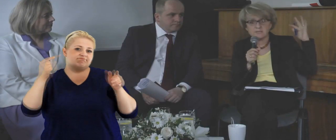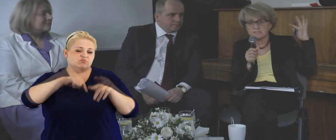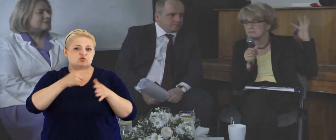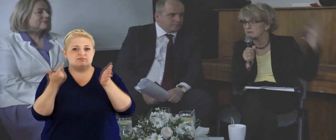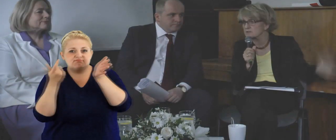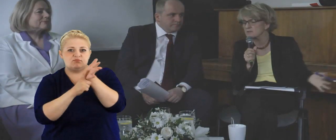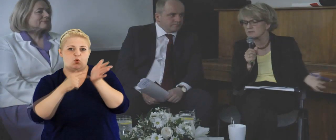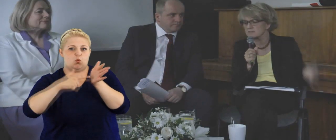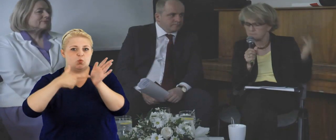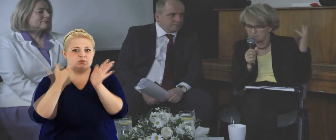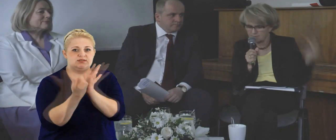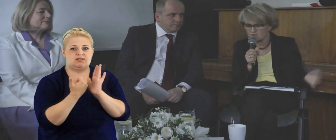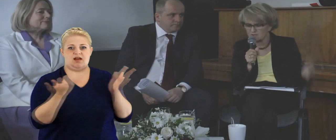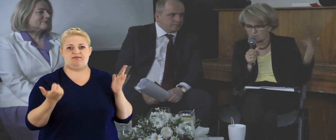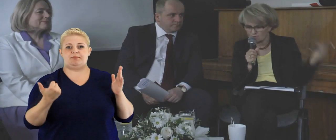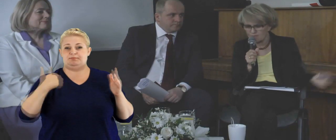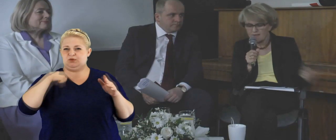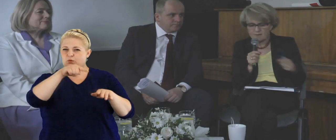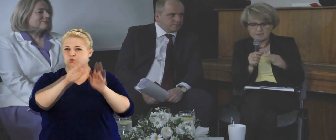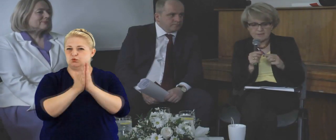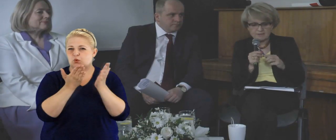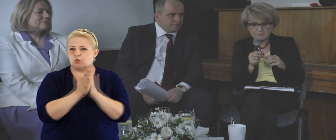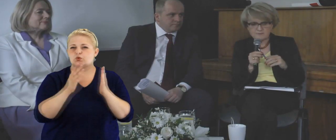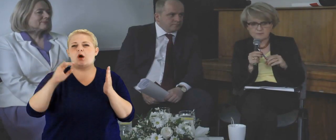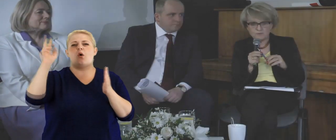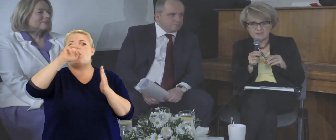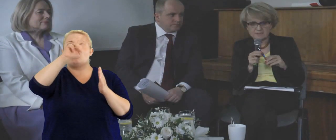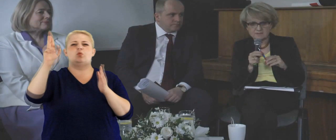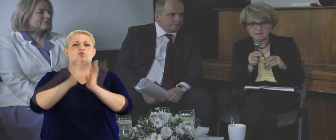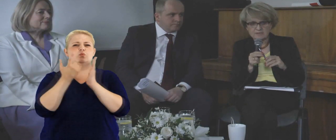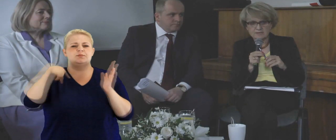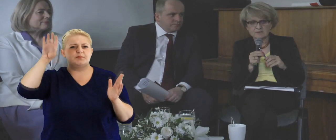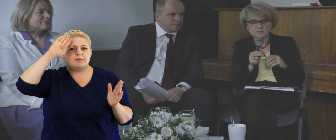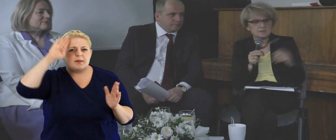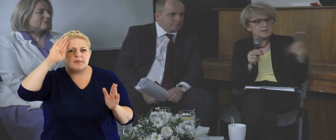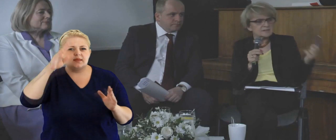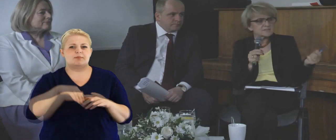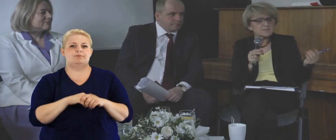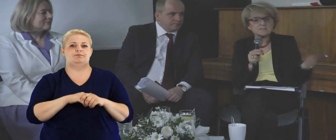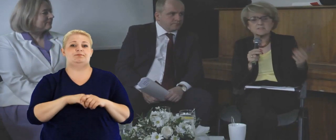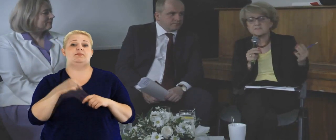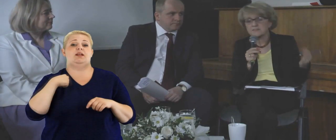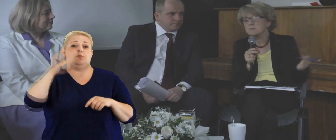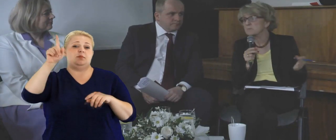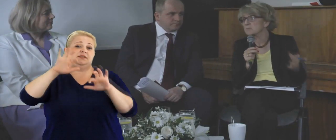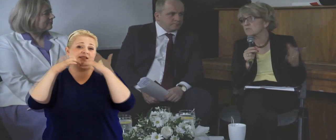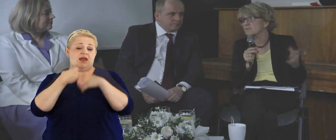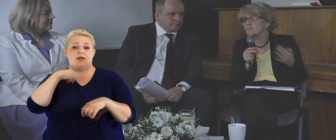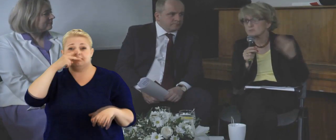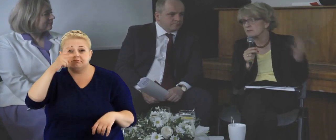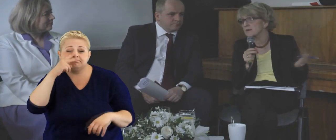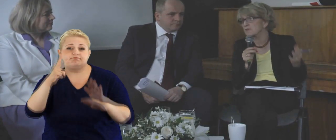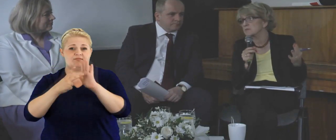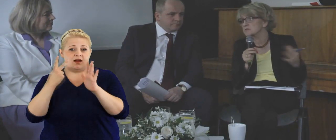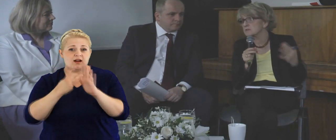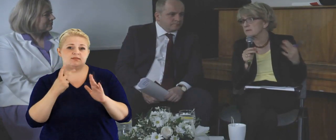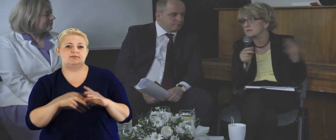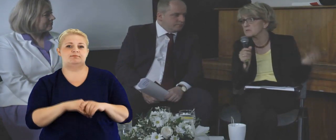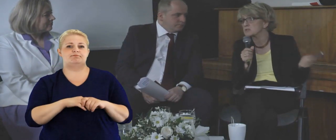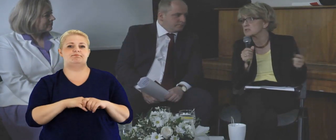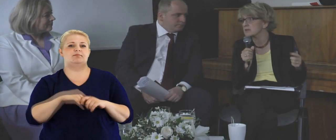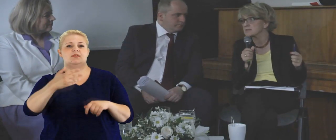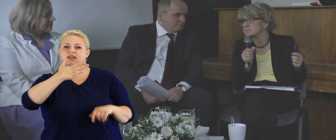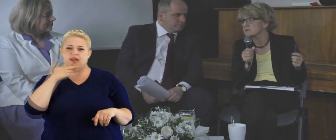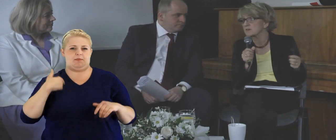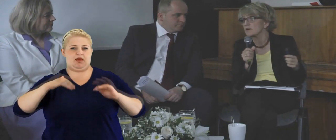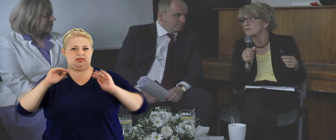pamiętam, ukazała się nawet taka książka, już nie pamiętam czyja, którą Amerykanie chyba współfinansowali, jakoś dwie wizyty w Sejmie po prostu przekonały mnie, że nie